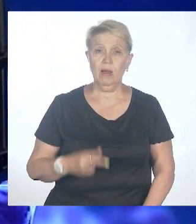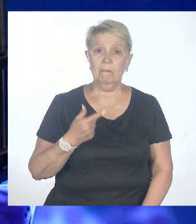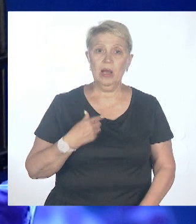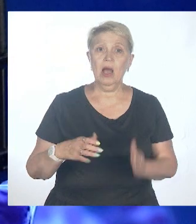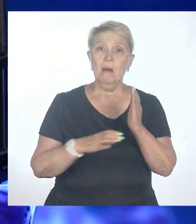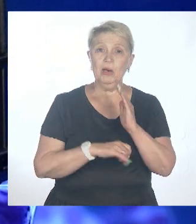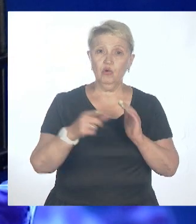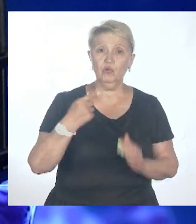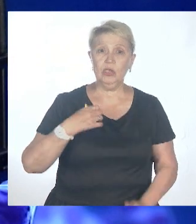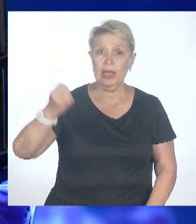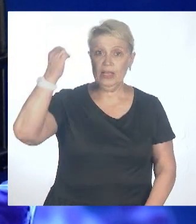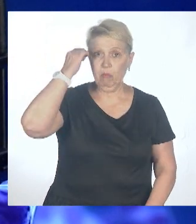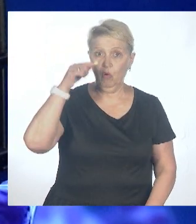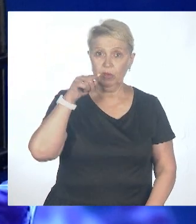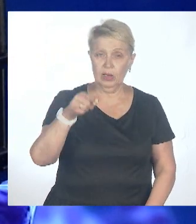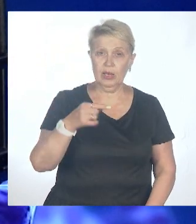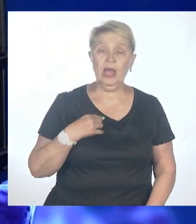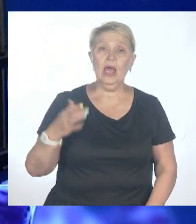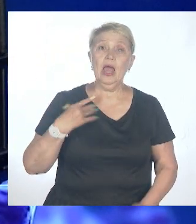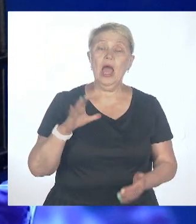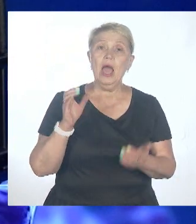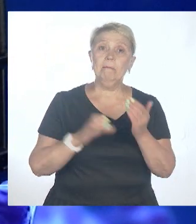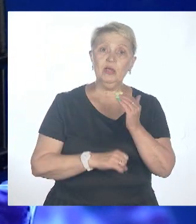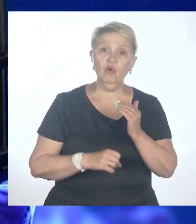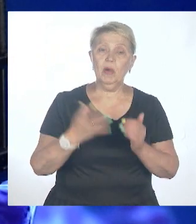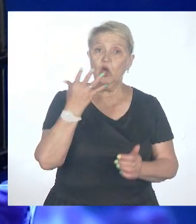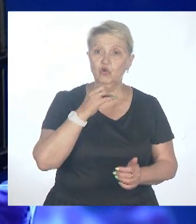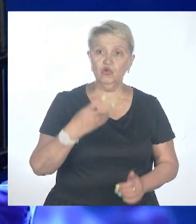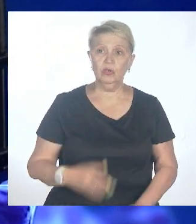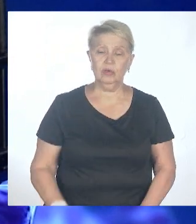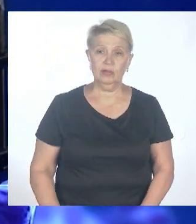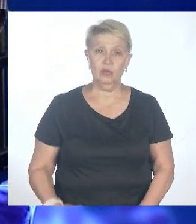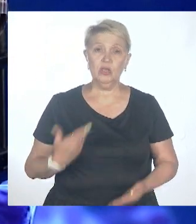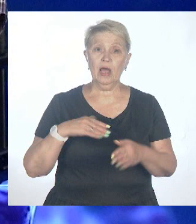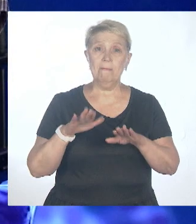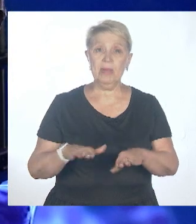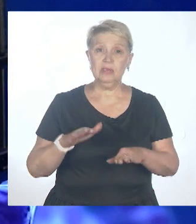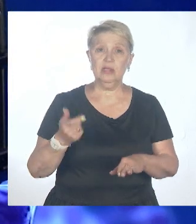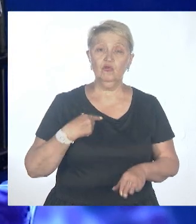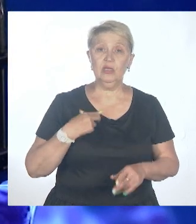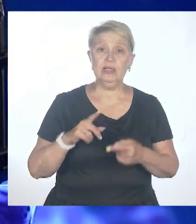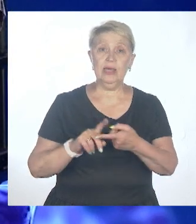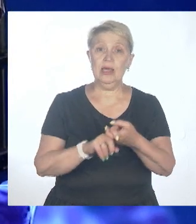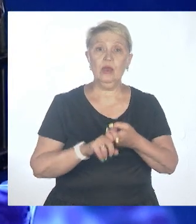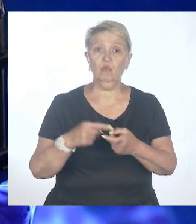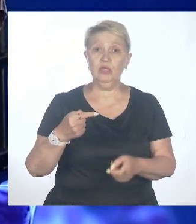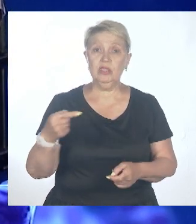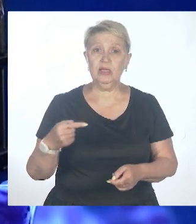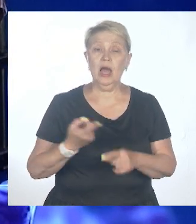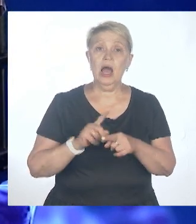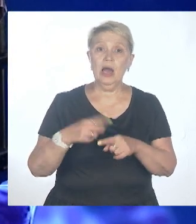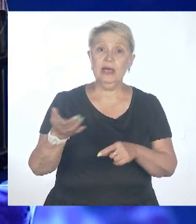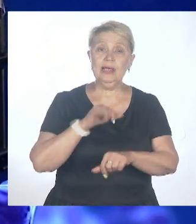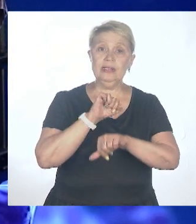напомнили, и потом ещё отдельно потренировали местный иммунитет. Вот считается, что этой защиты будет более чем